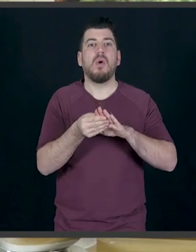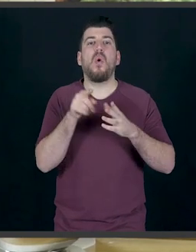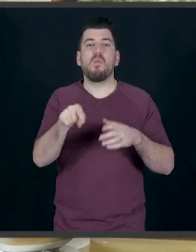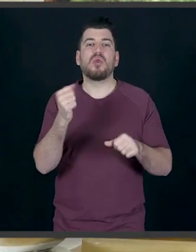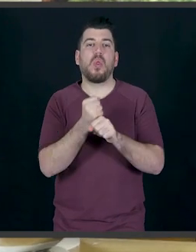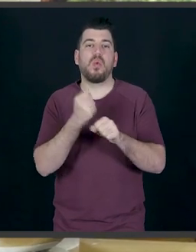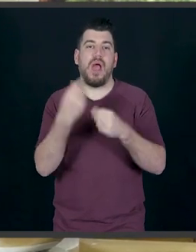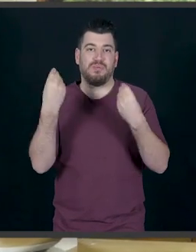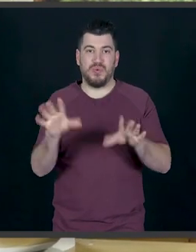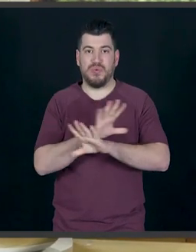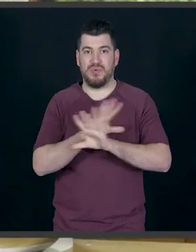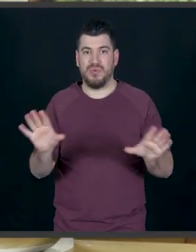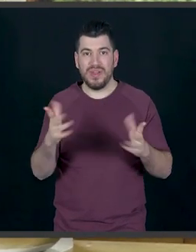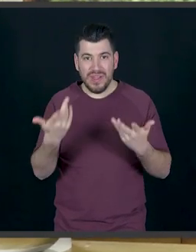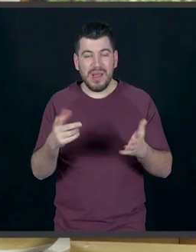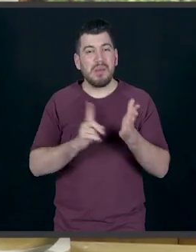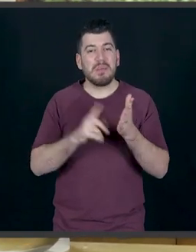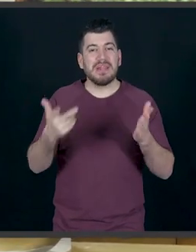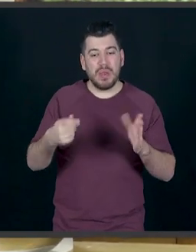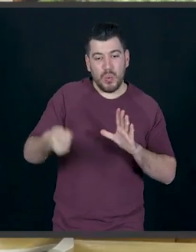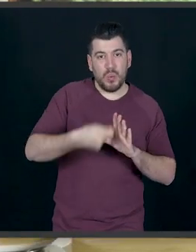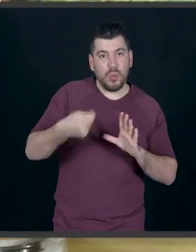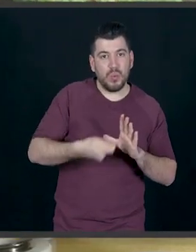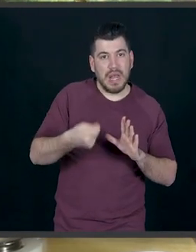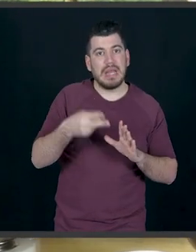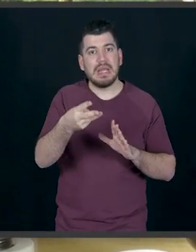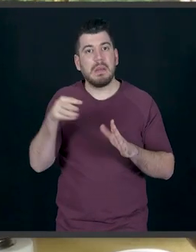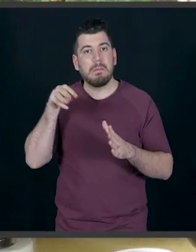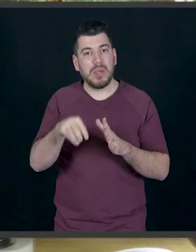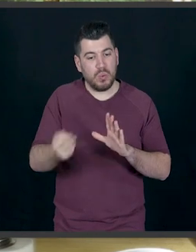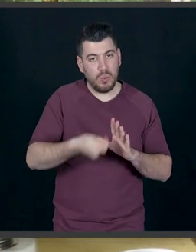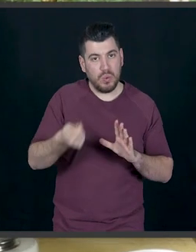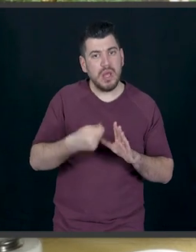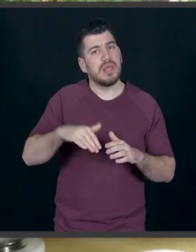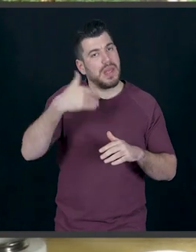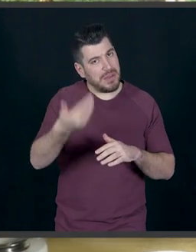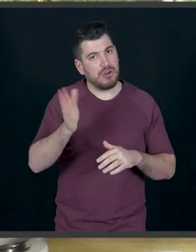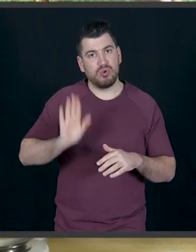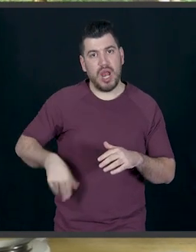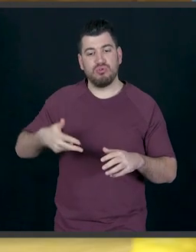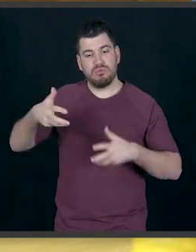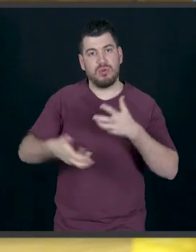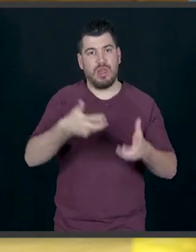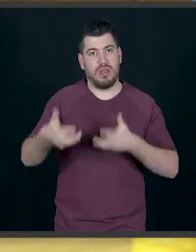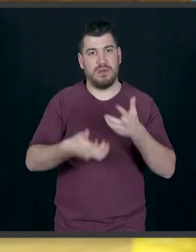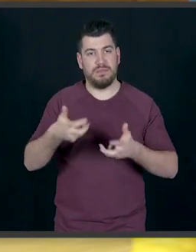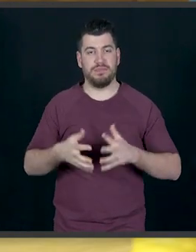θα κάνω καλή δουλειά. Καλύτερα είναι να δουλέψω πρώτα λίγο με ένα κουτάλι ή με ένα πιρούνι και στη συνέχεια θα βάλω τα χέρια μου στο τέλος μέσα.